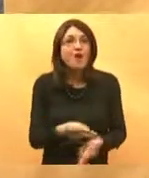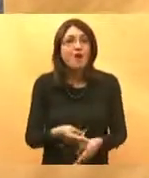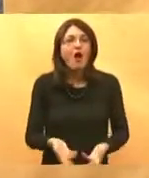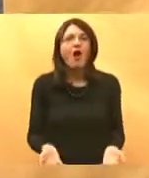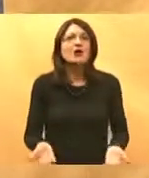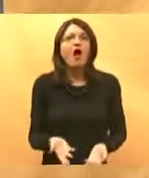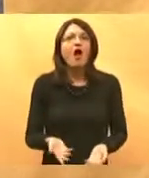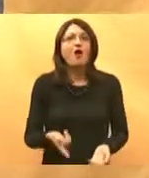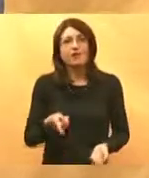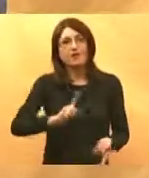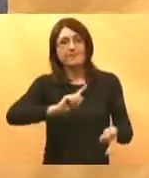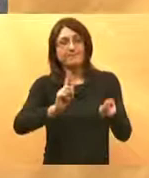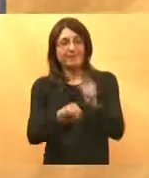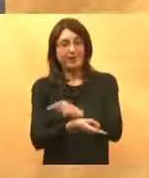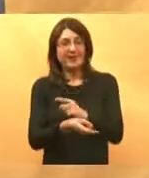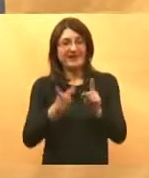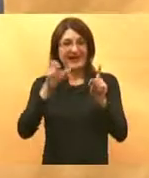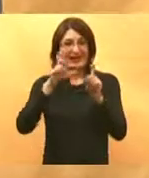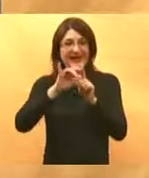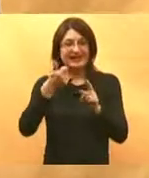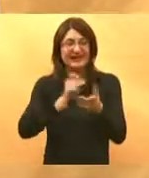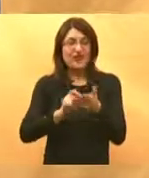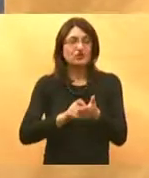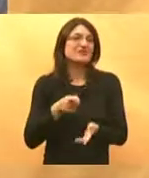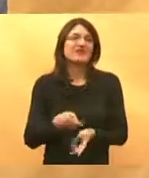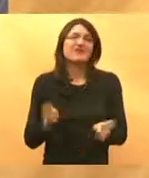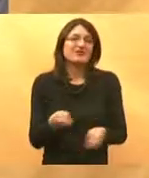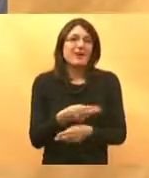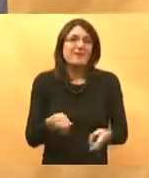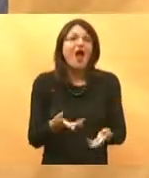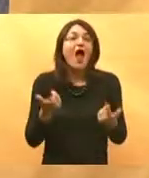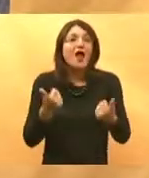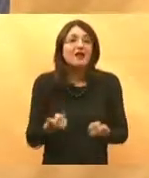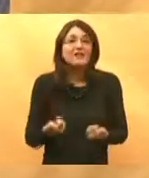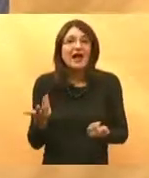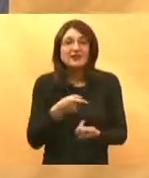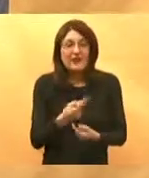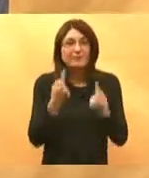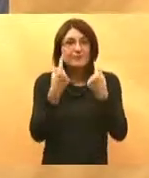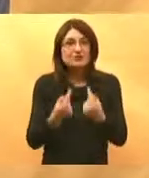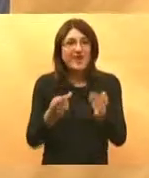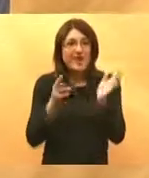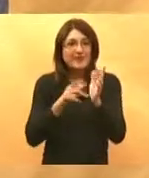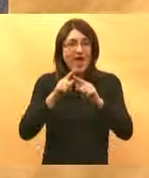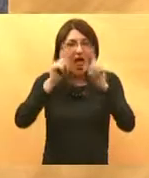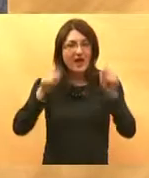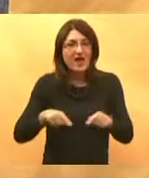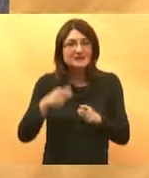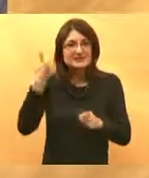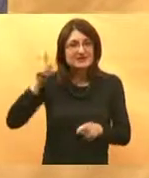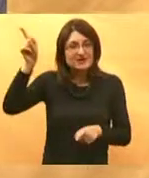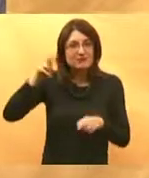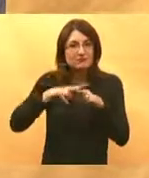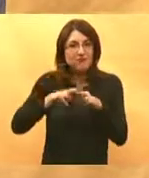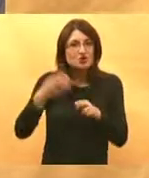pitati pa promijenite mi diagnozu to je nemoguće to su nebolozne stvari ali šta kad postoji nalaz od kolege iz bolnice koji je